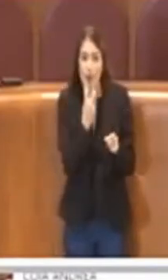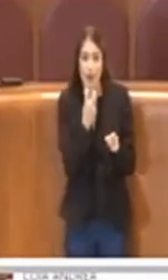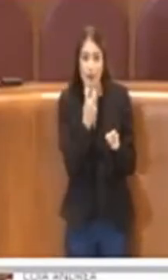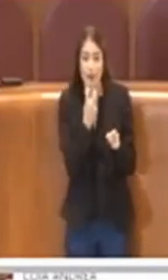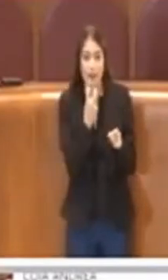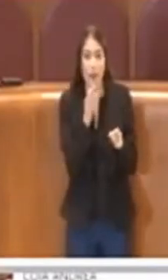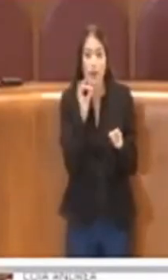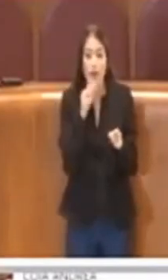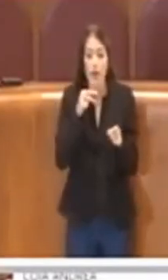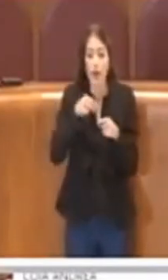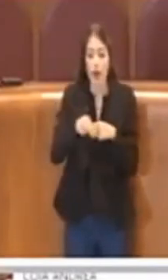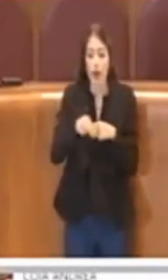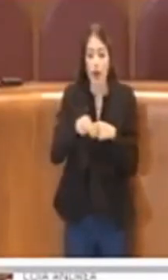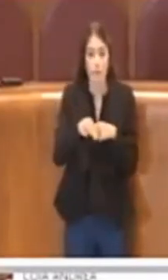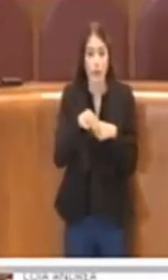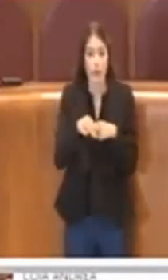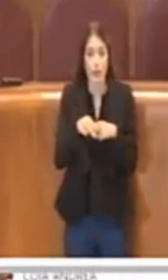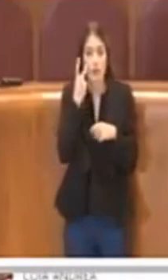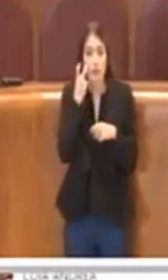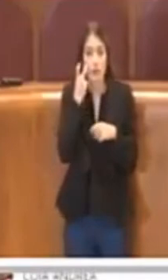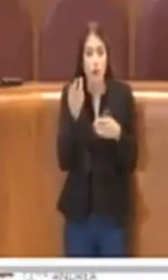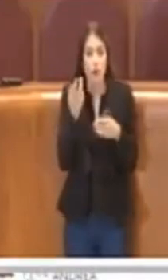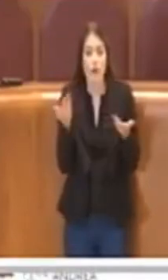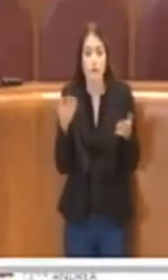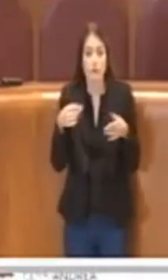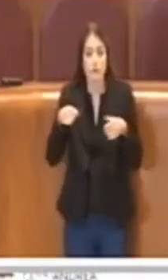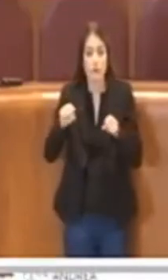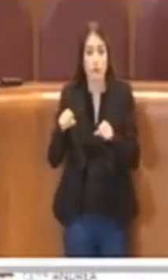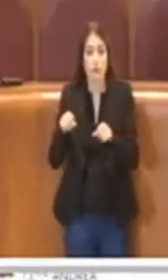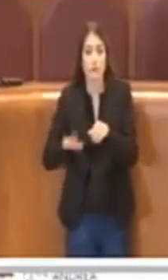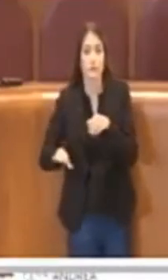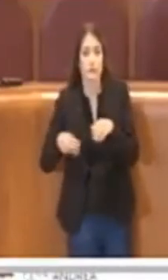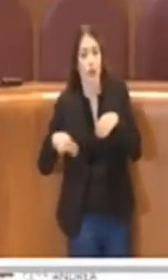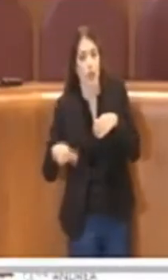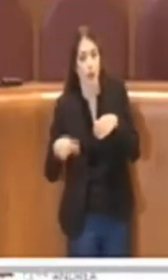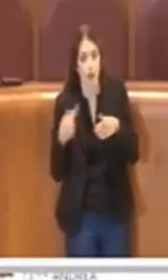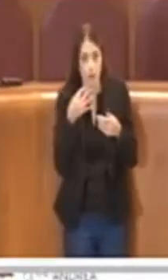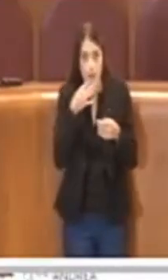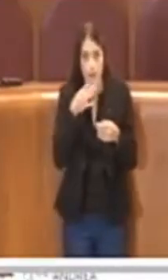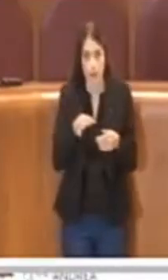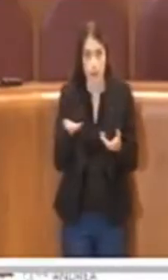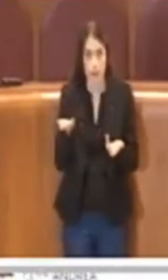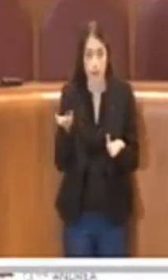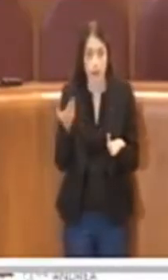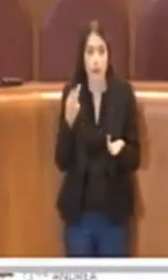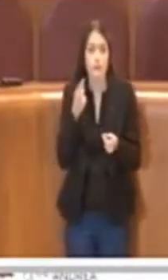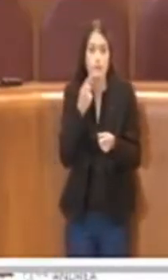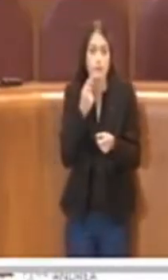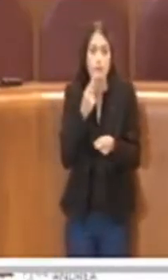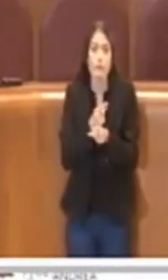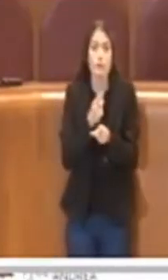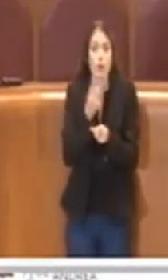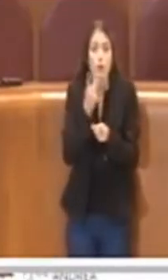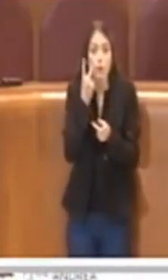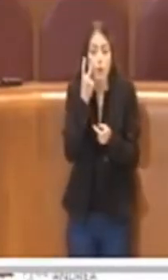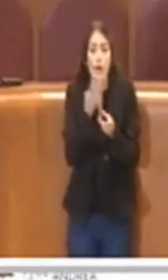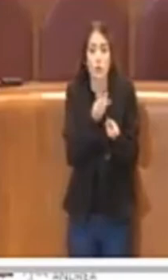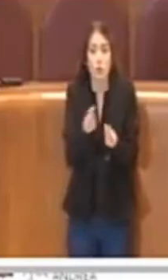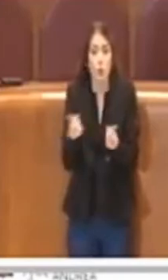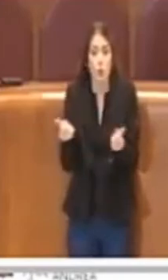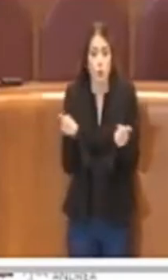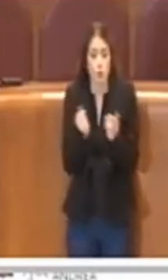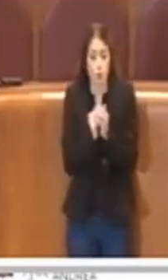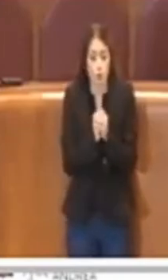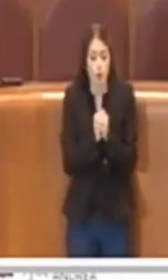che camminano sui marciapiedi e si trovano questi strumenti e bisogna comunque trovare delle soluzioni. Io